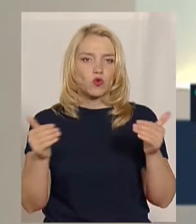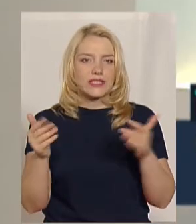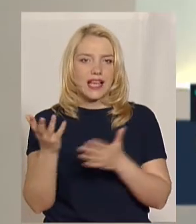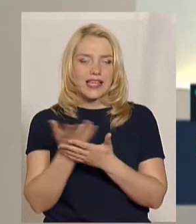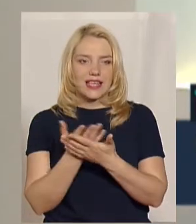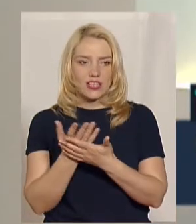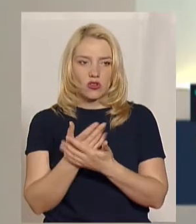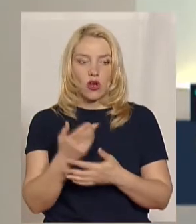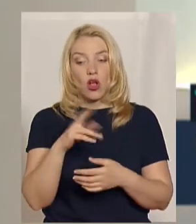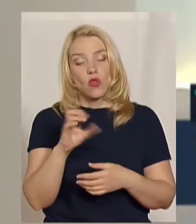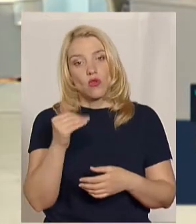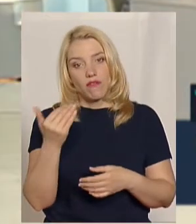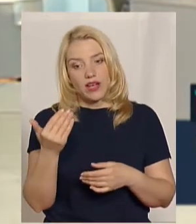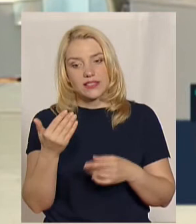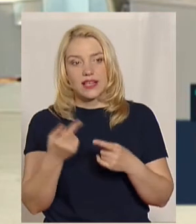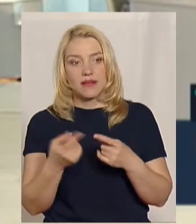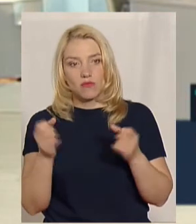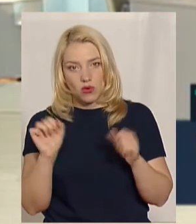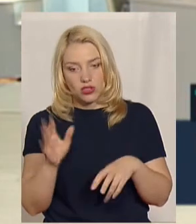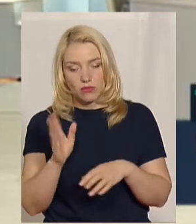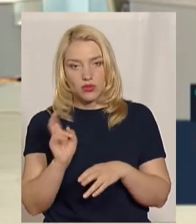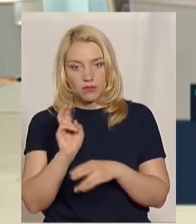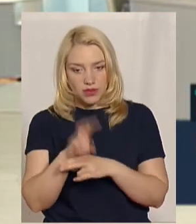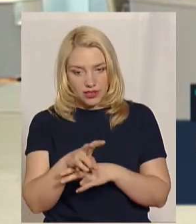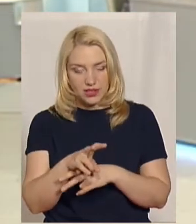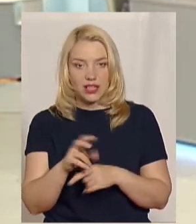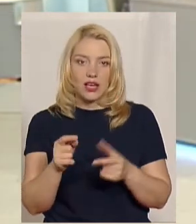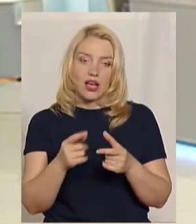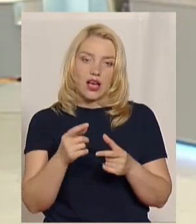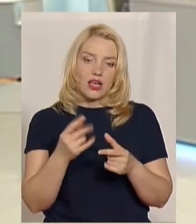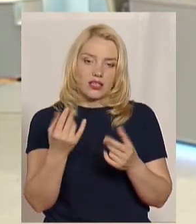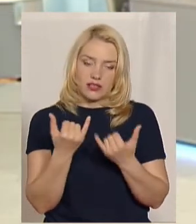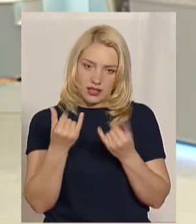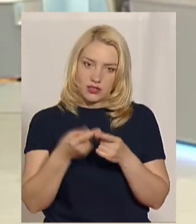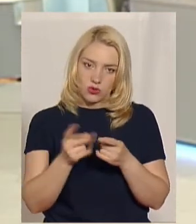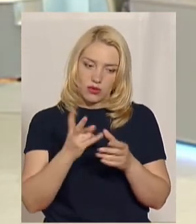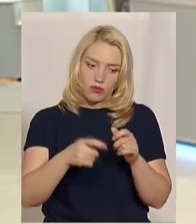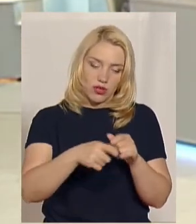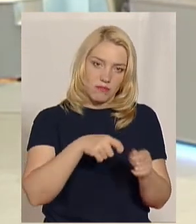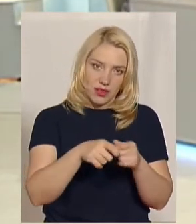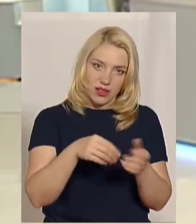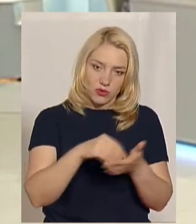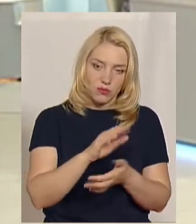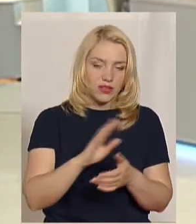подивитися на це, чи для цього треба придбати квиток? Не треба, просто можна прийти і сфотографуватися, так?